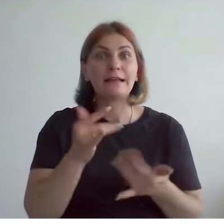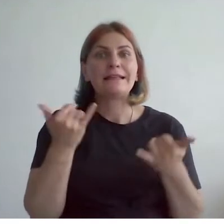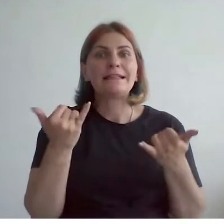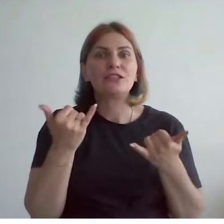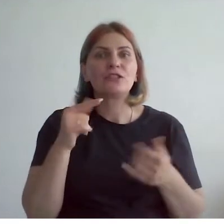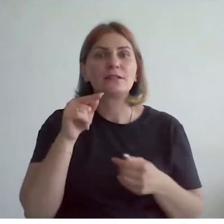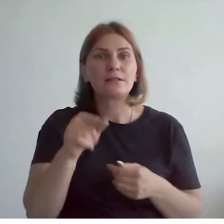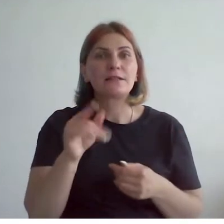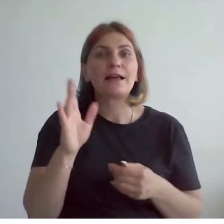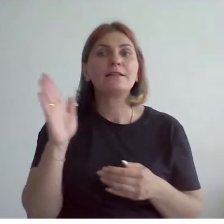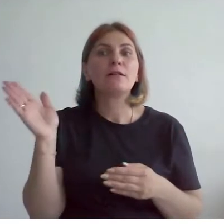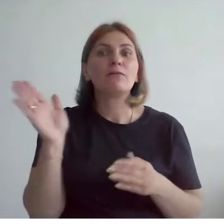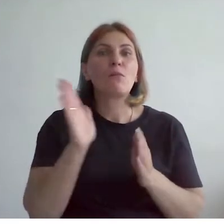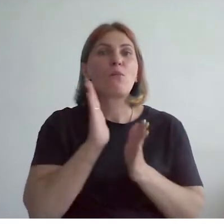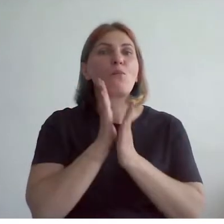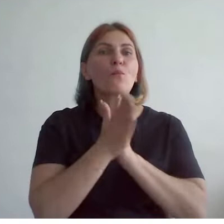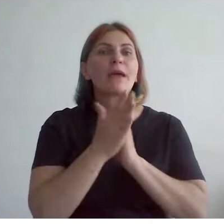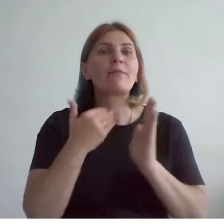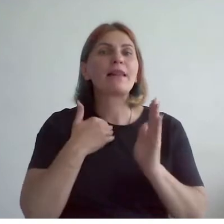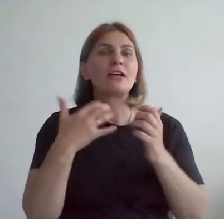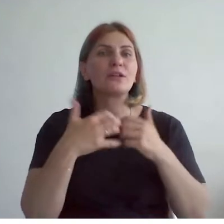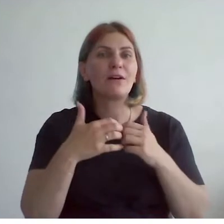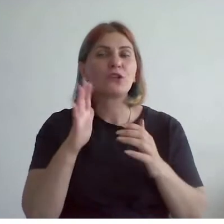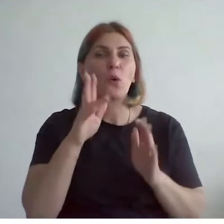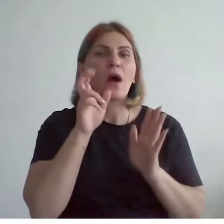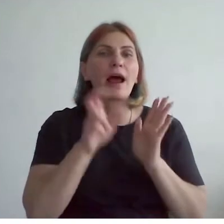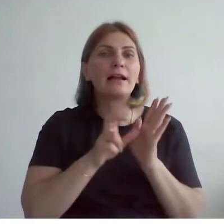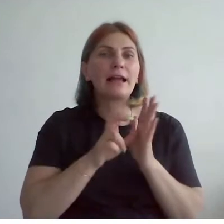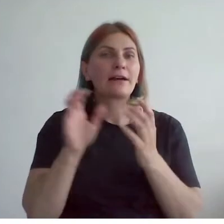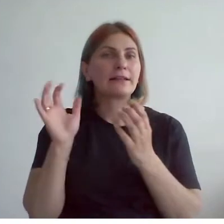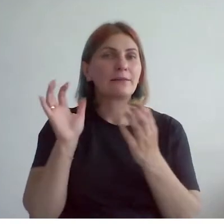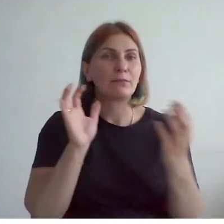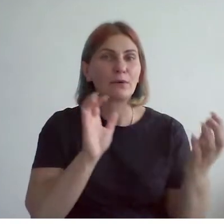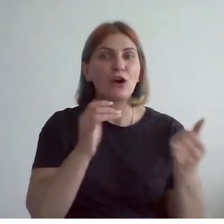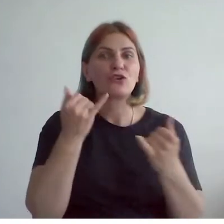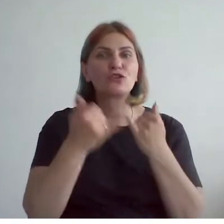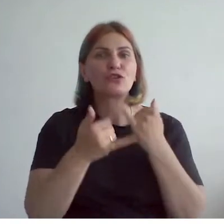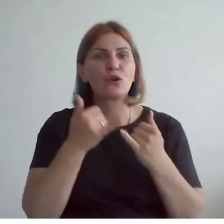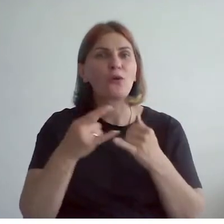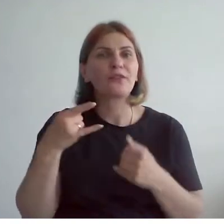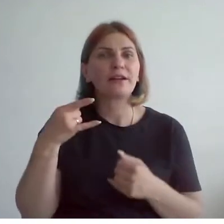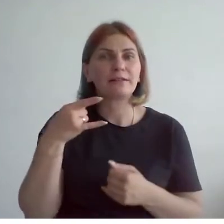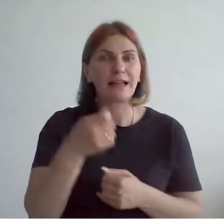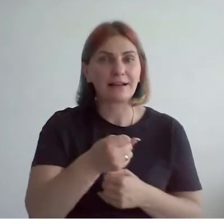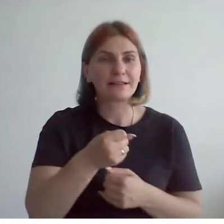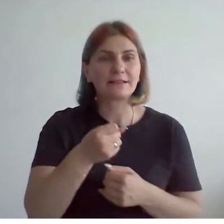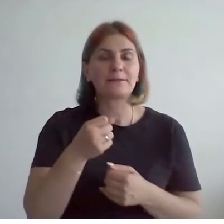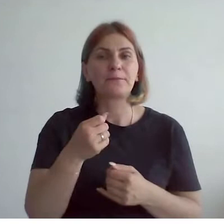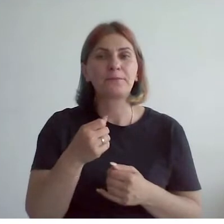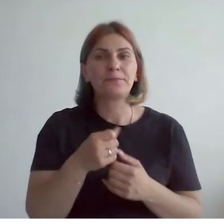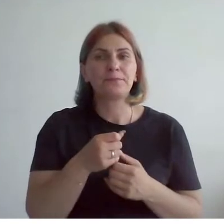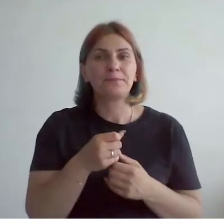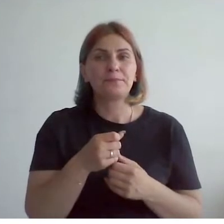проезжают мимо нашей кондитерской фабрики только электробусы. Вот желтые автомобили такси сейчас как раз нам показывает